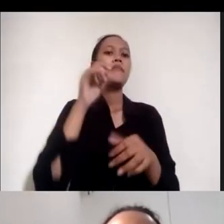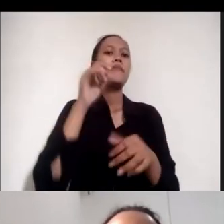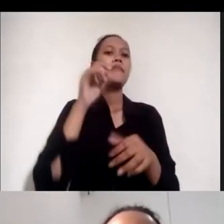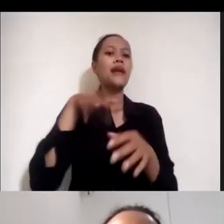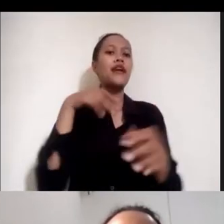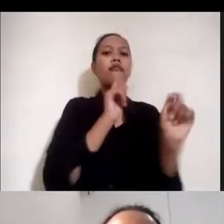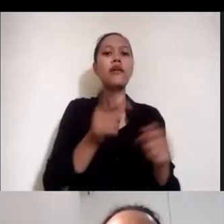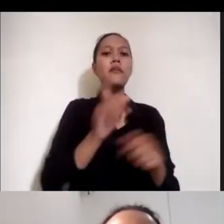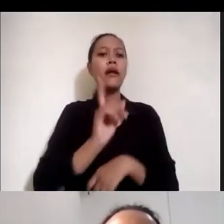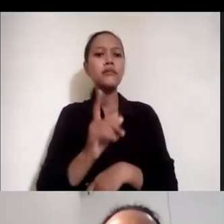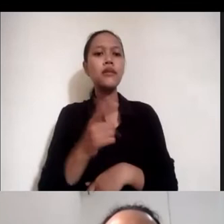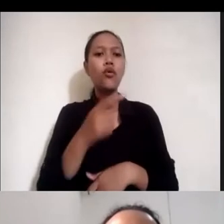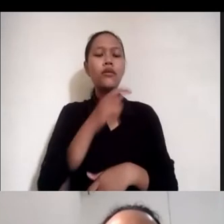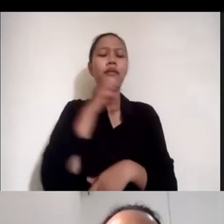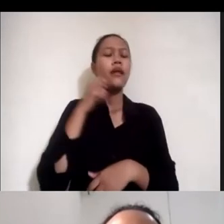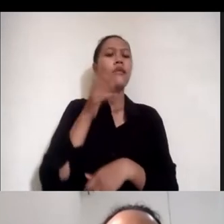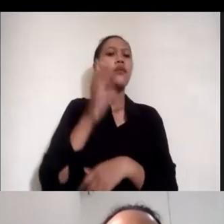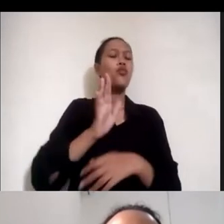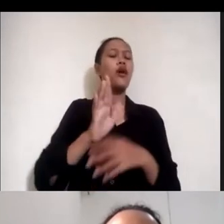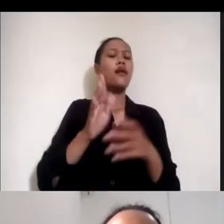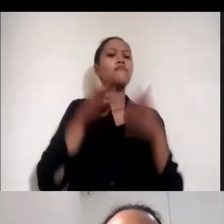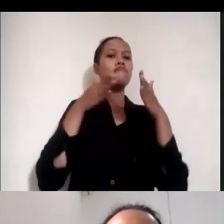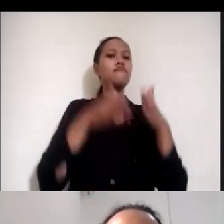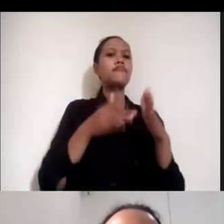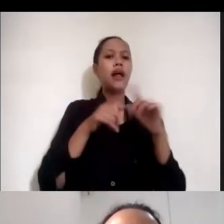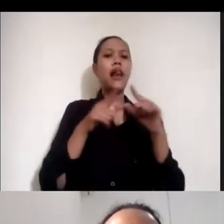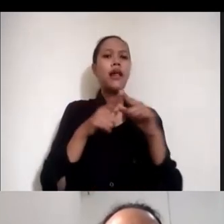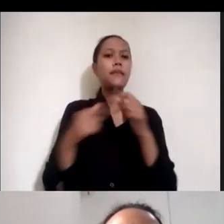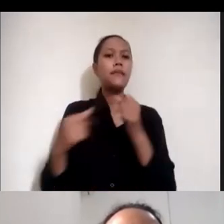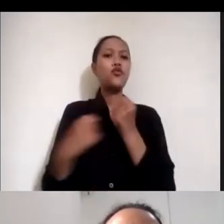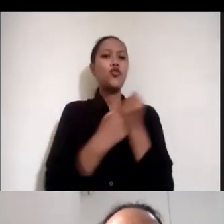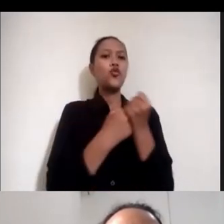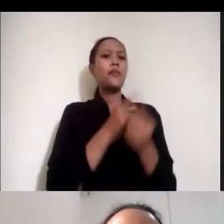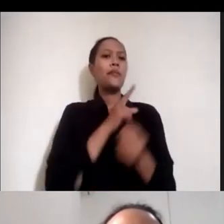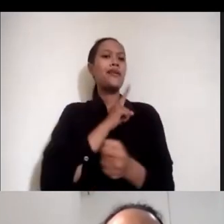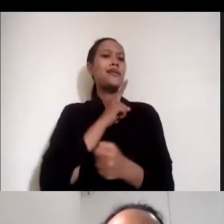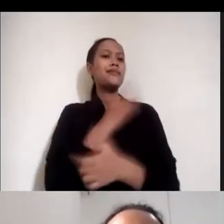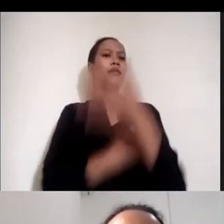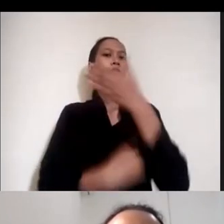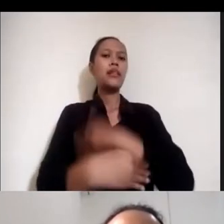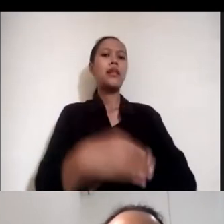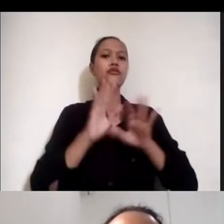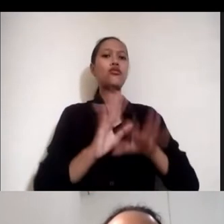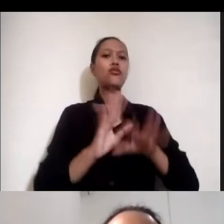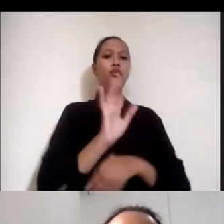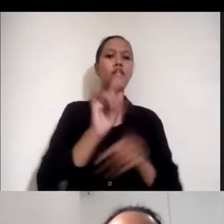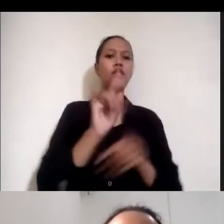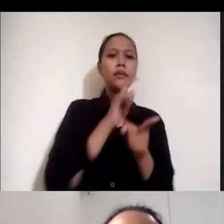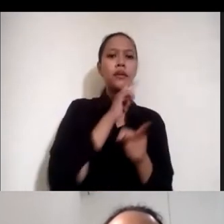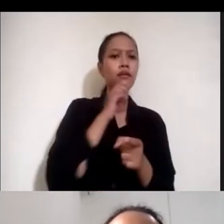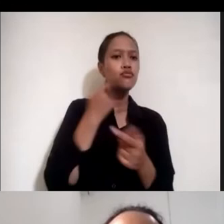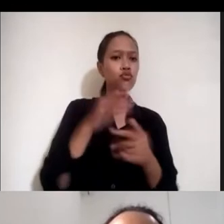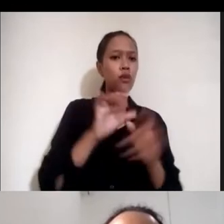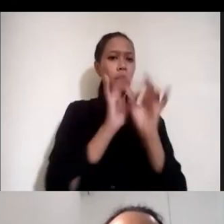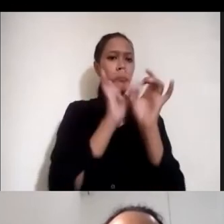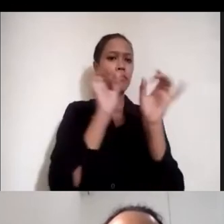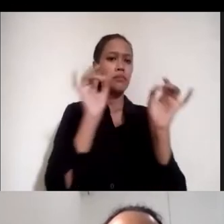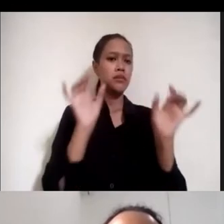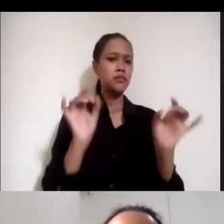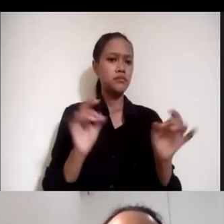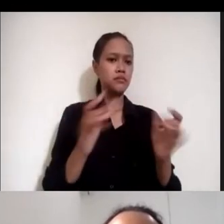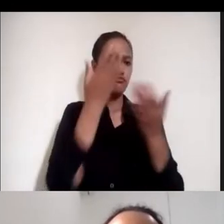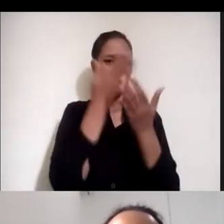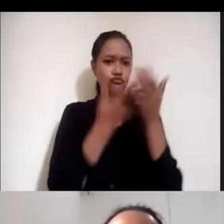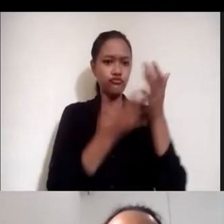ikut tanten dari soal alat ini ya, pendukung kemandiran disabilitas. Tapi macam-macam nih dia. Semua hal